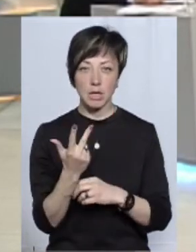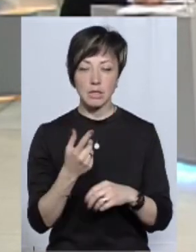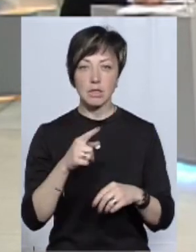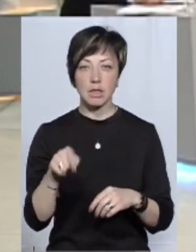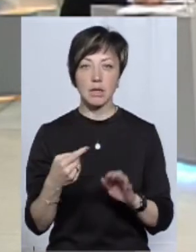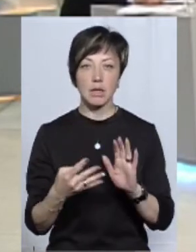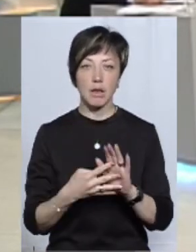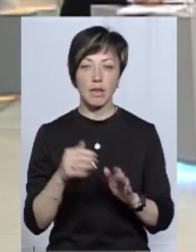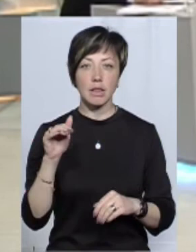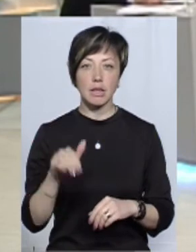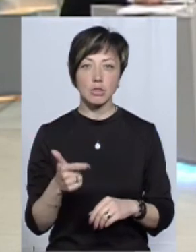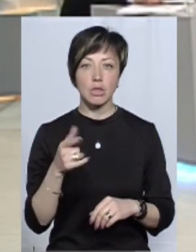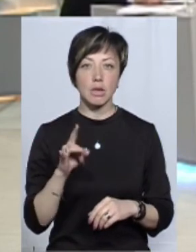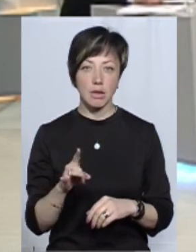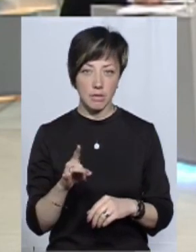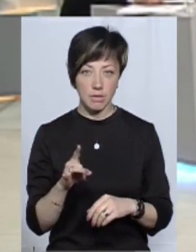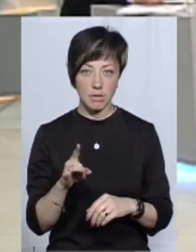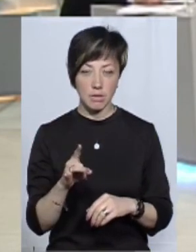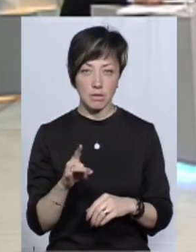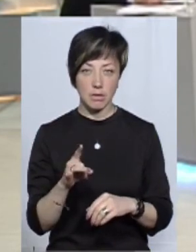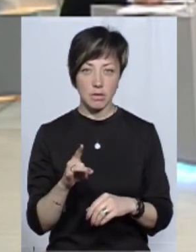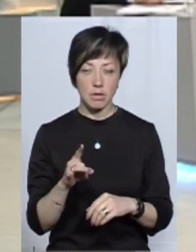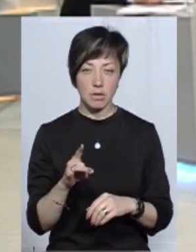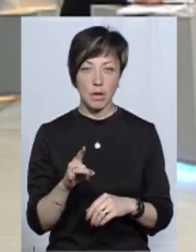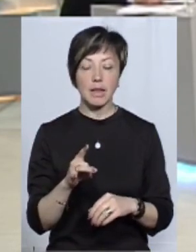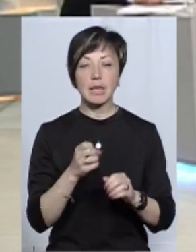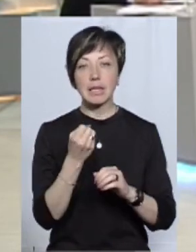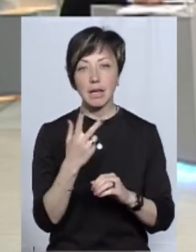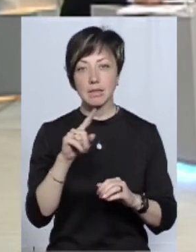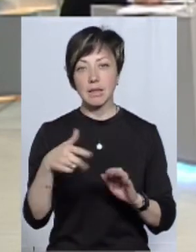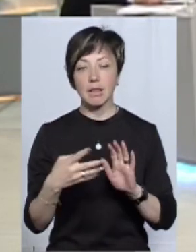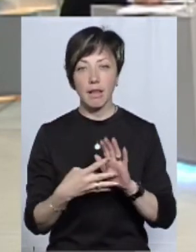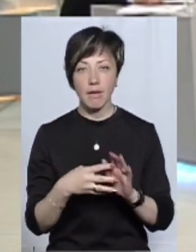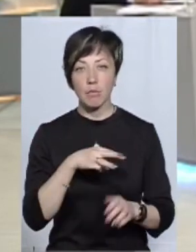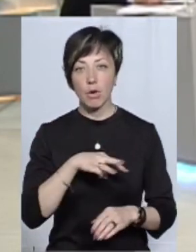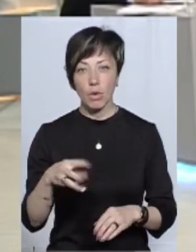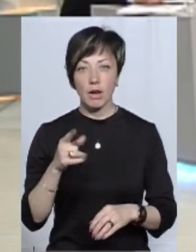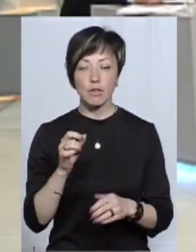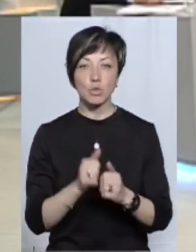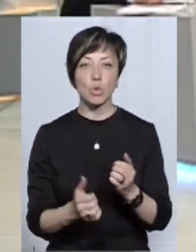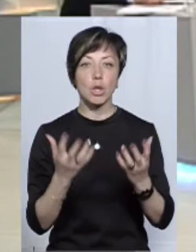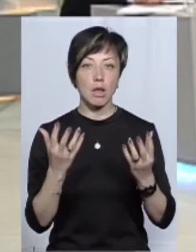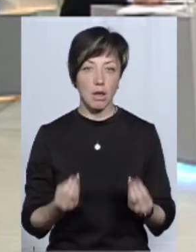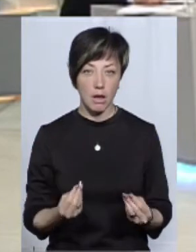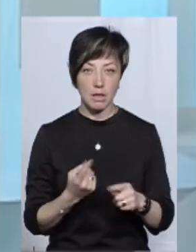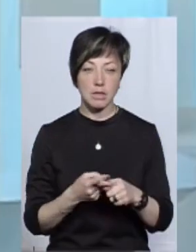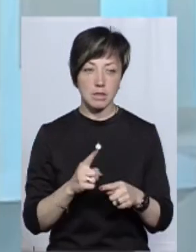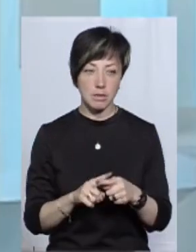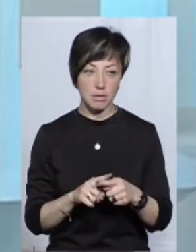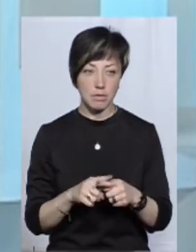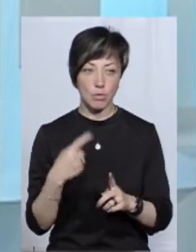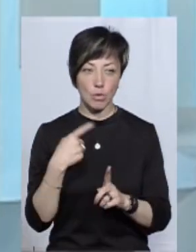,9 тисяч гривень, 13,9 мільйонів гривень щодня. Це